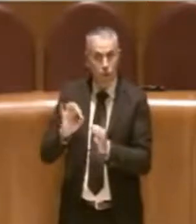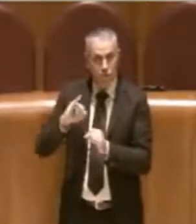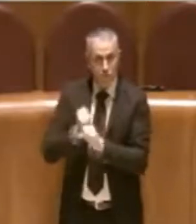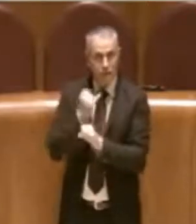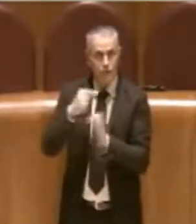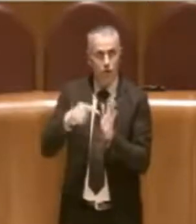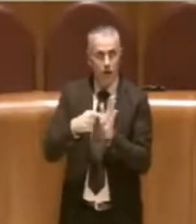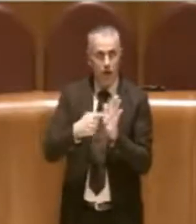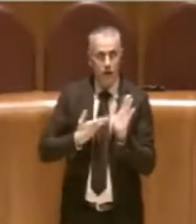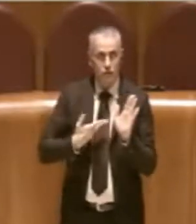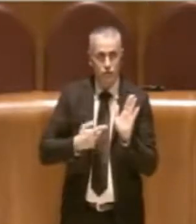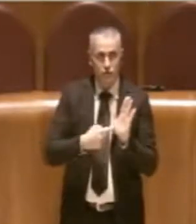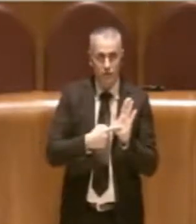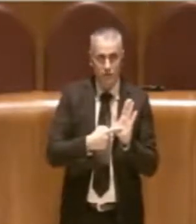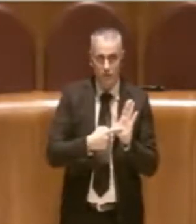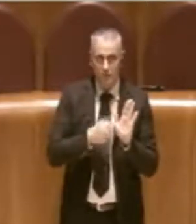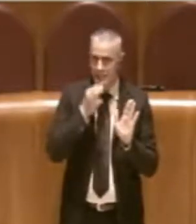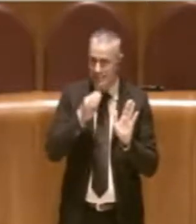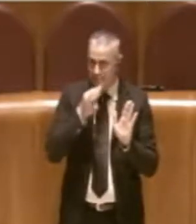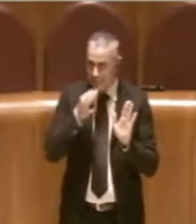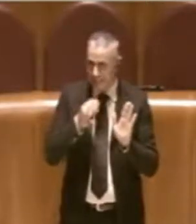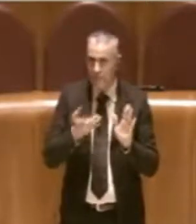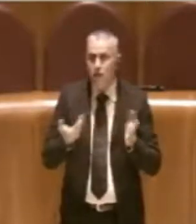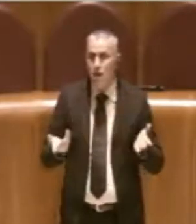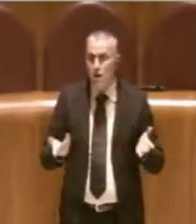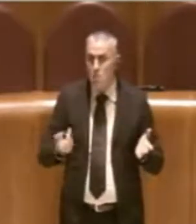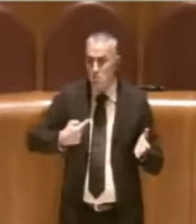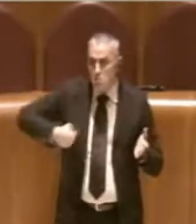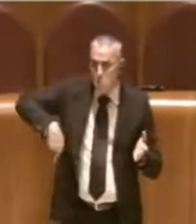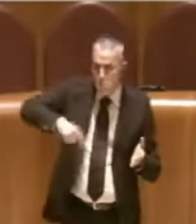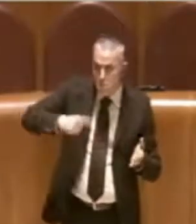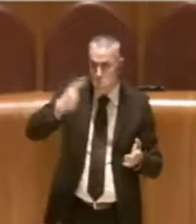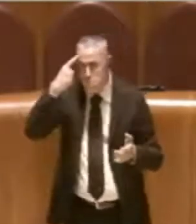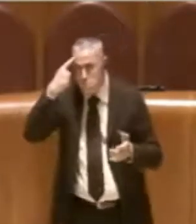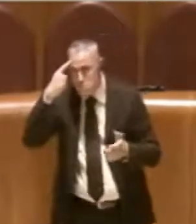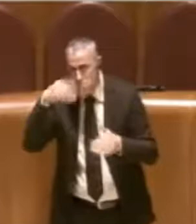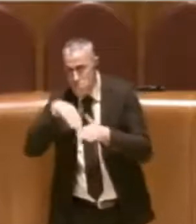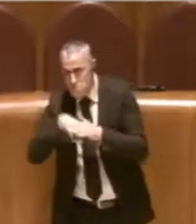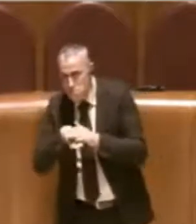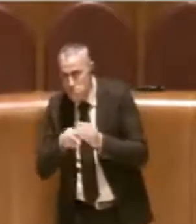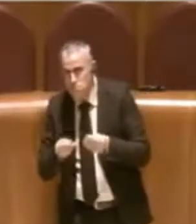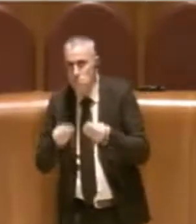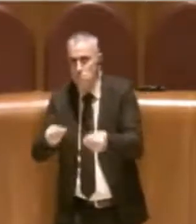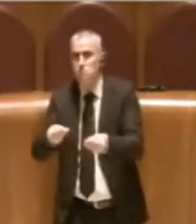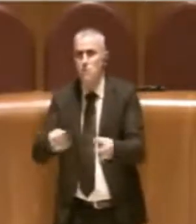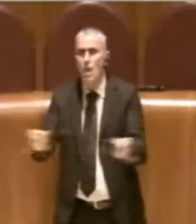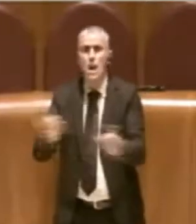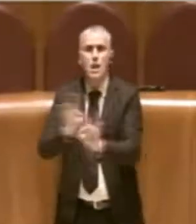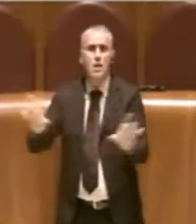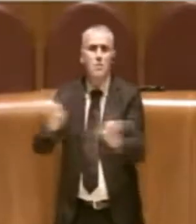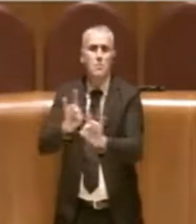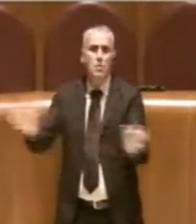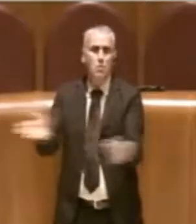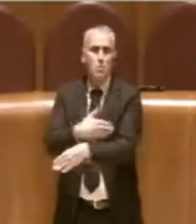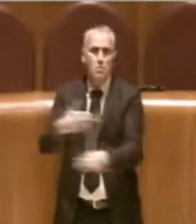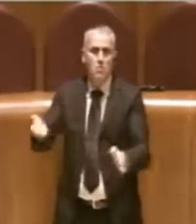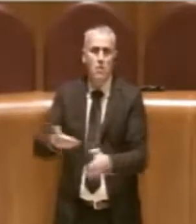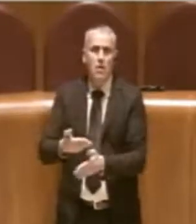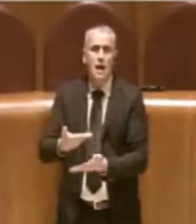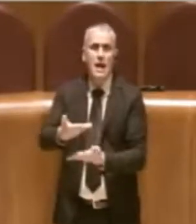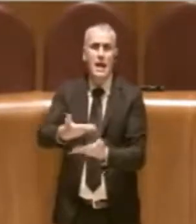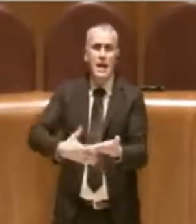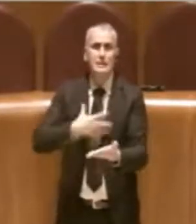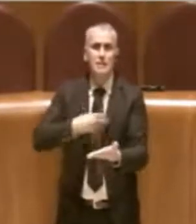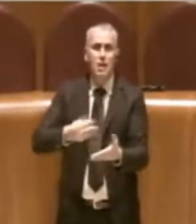ovvero che non c'è nessuna intenzione di lasciare carta bianca a Zetema